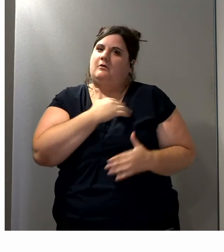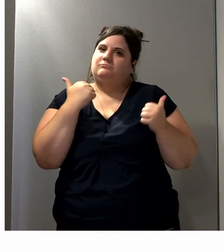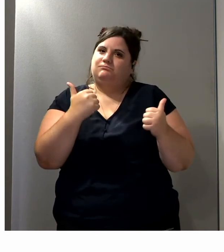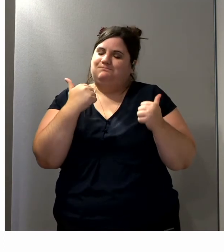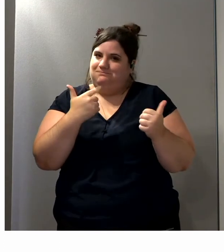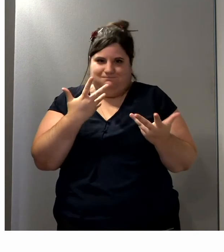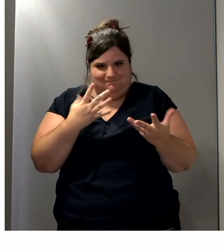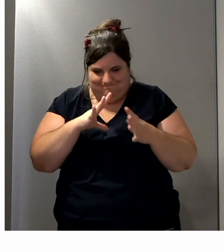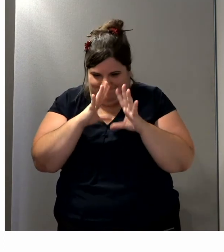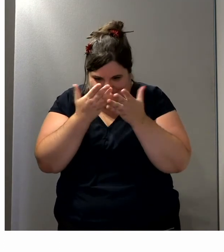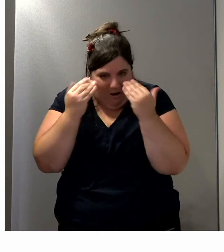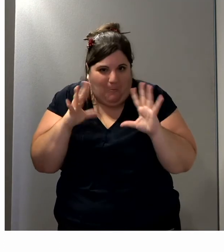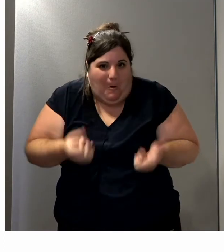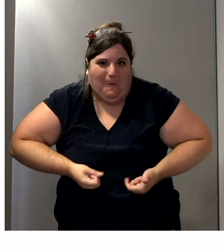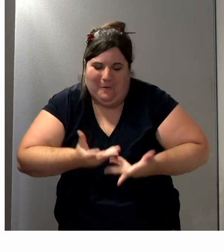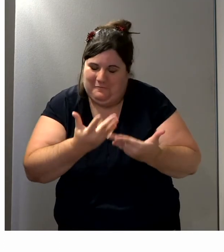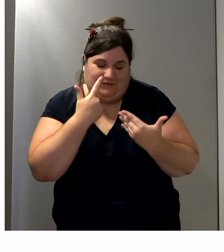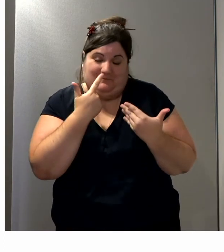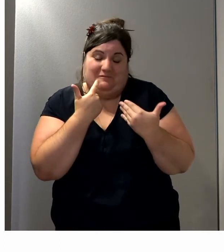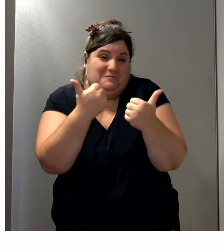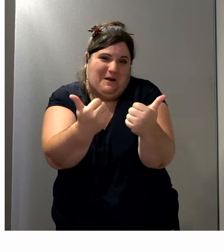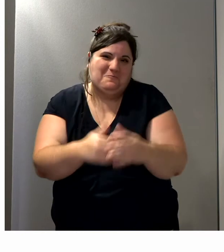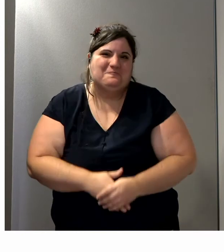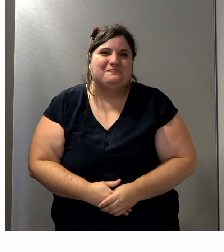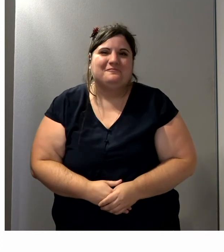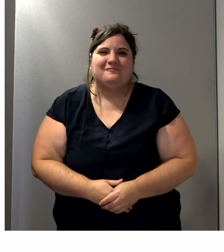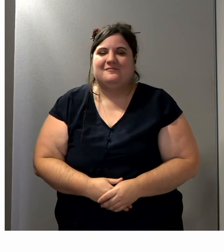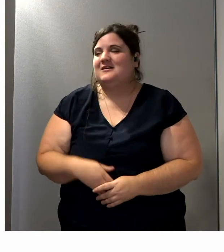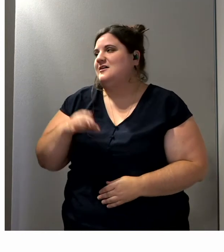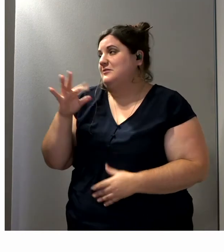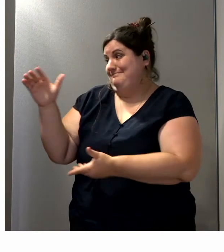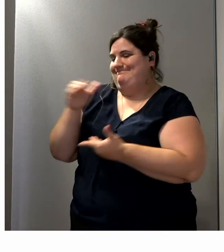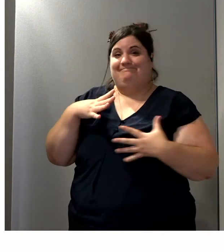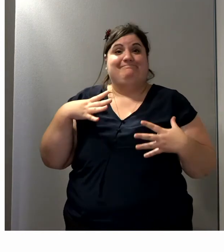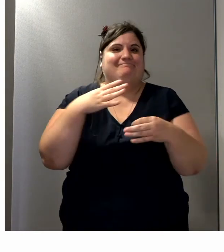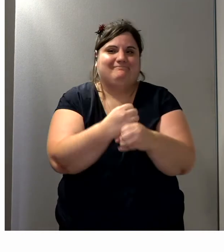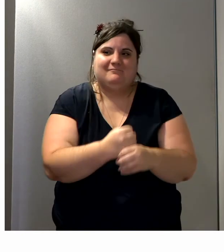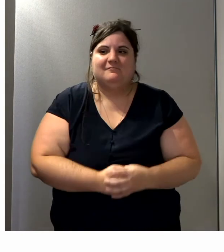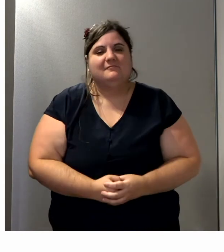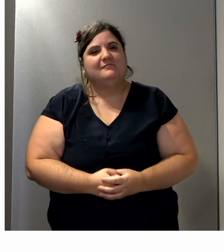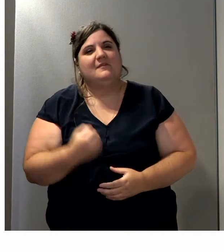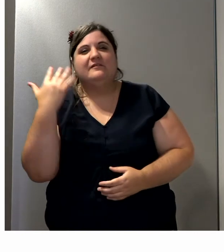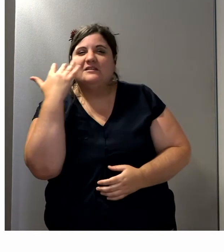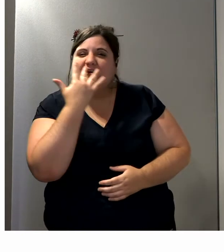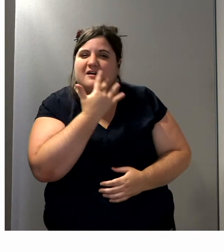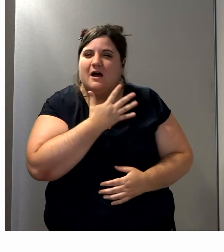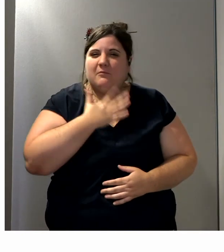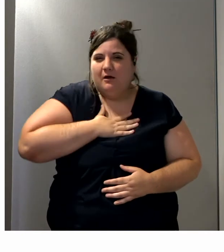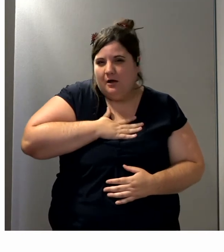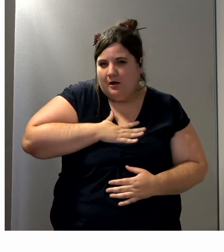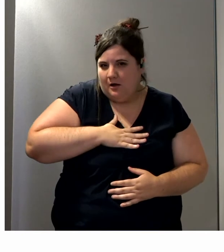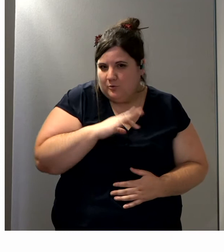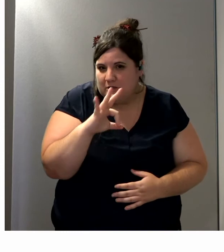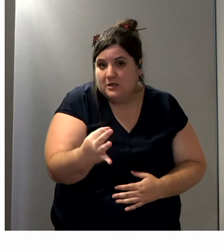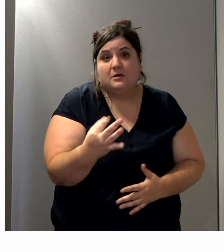je n pas de mots, c'est vraiment super. Voilà, donc je résume ce qu'a dit Virginie. Une sensation de bien-être, et déjà ce qu'on